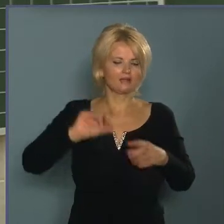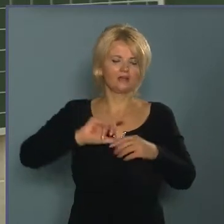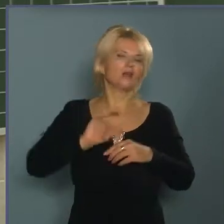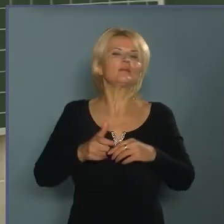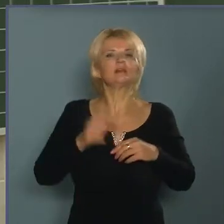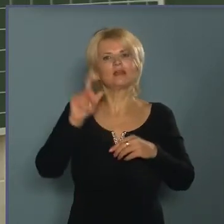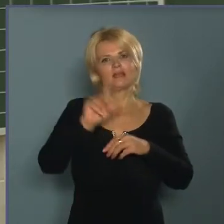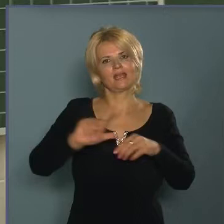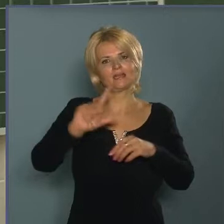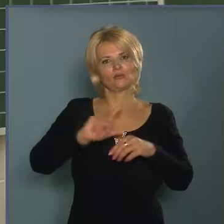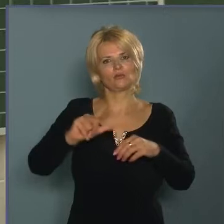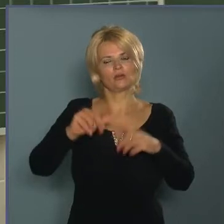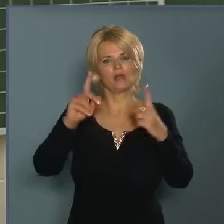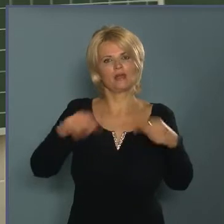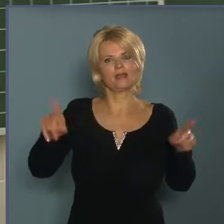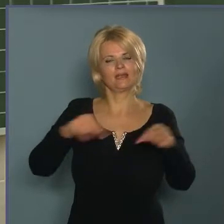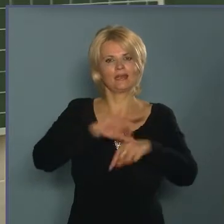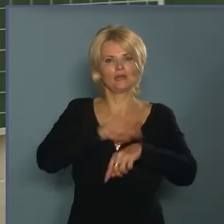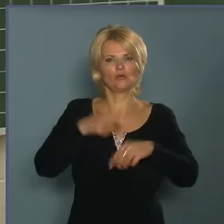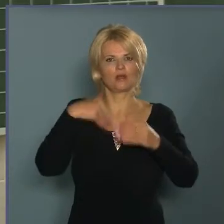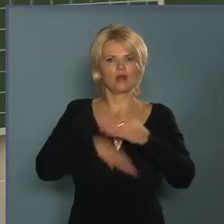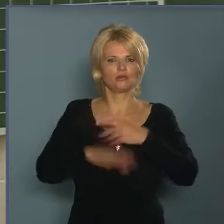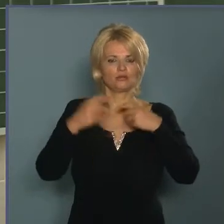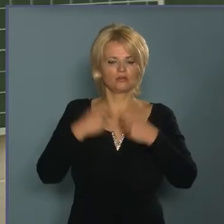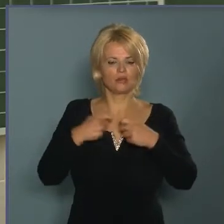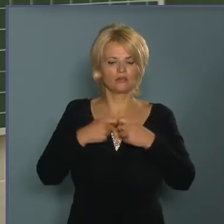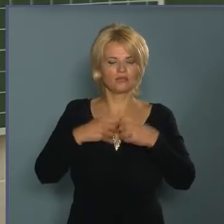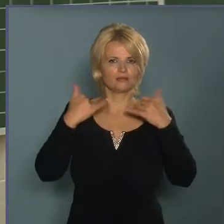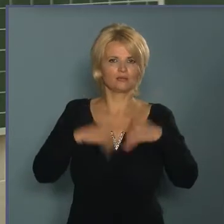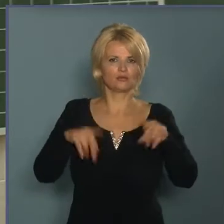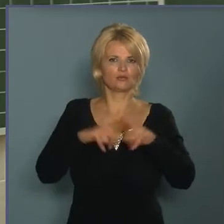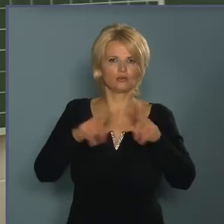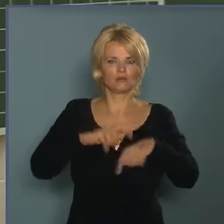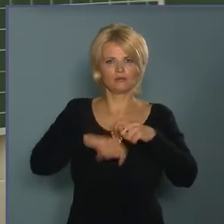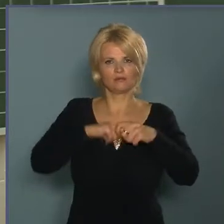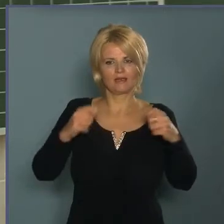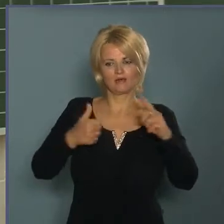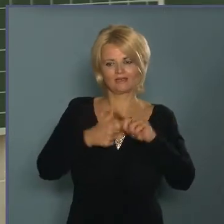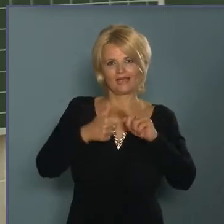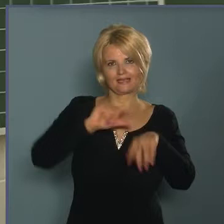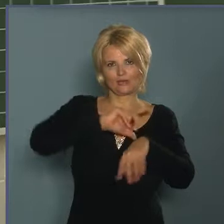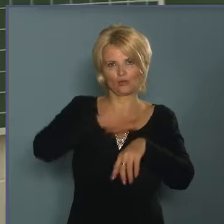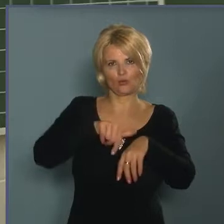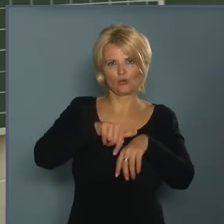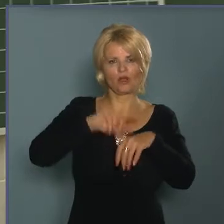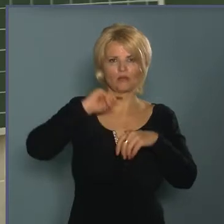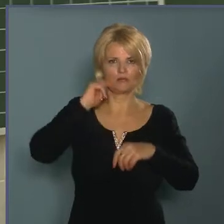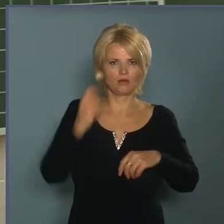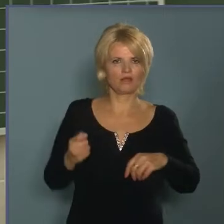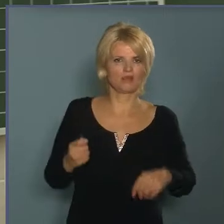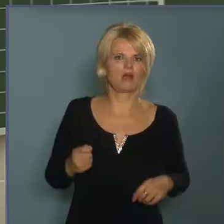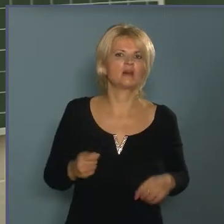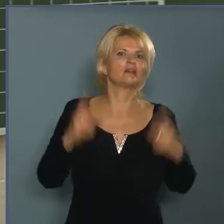amióta két óra lett az ének óra a sotagozaton, most már úgy oldjuk meg, hogy az egyik óra ebből elsősorban a